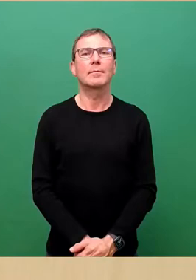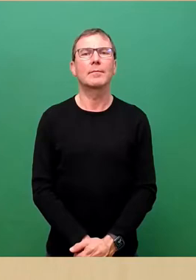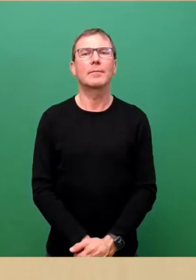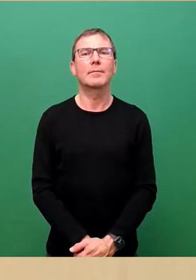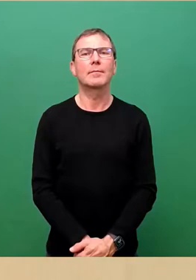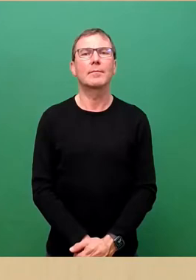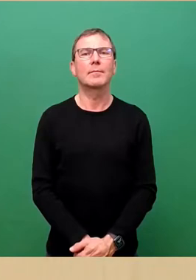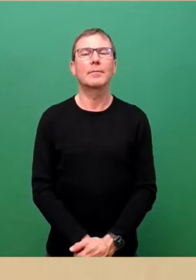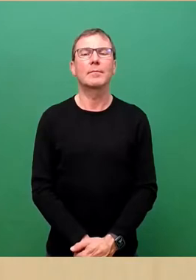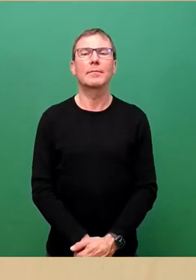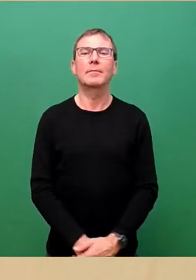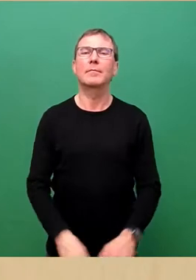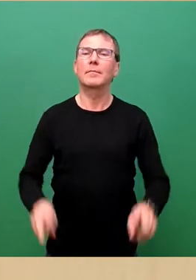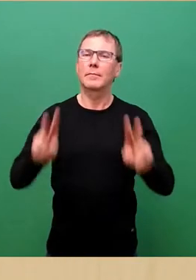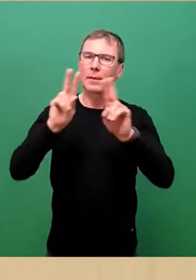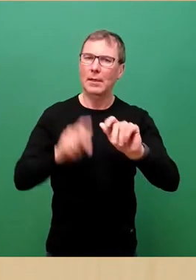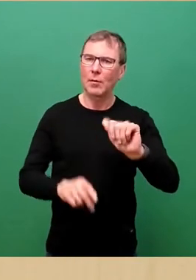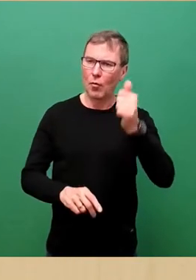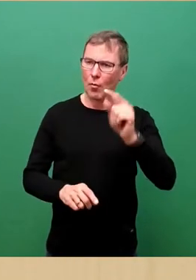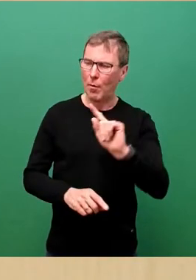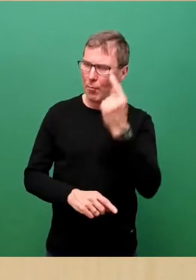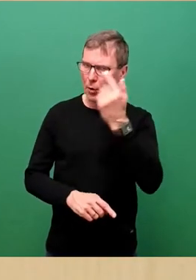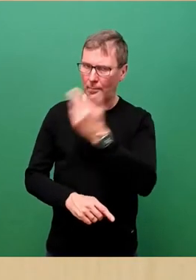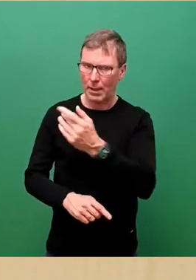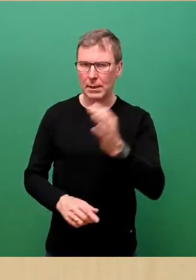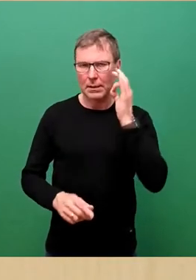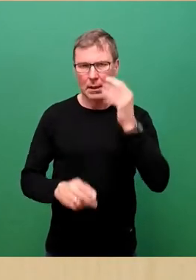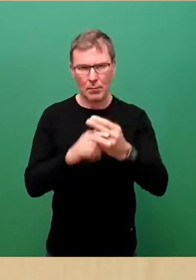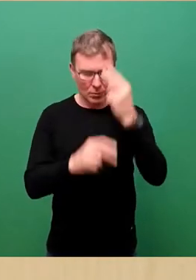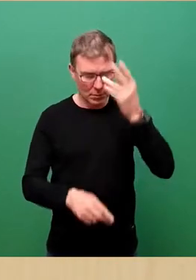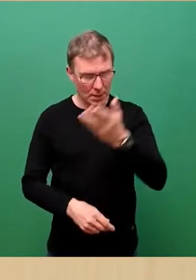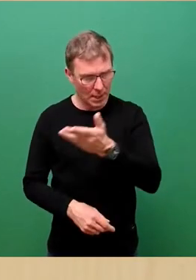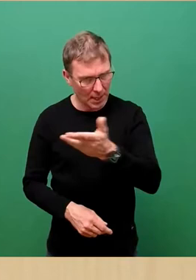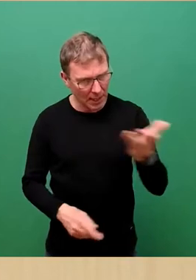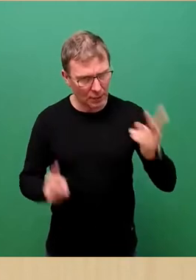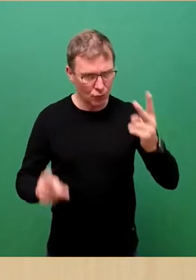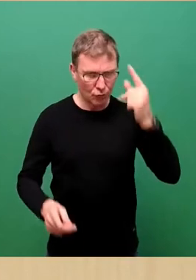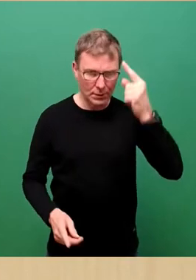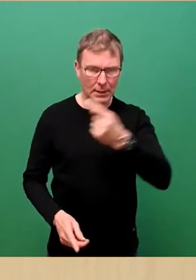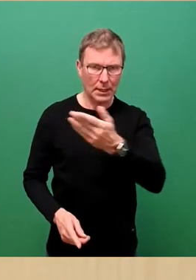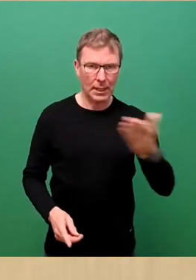Sehr geehrter Herr Oberbürgermeister, sehr geehrte Damen und Herren Stadträte,